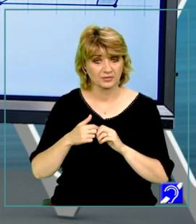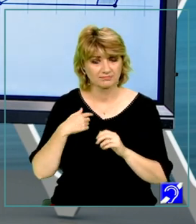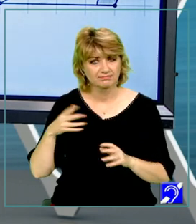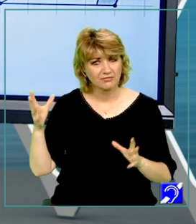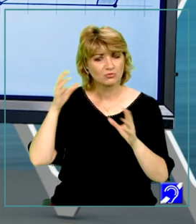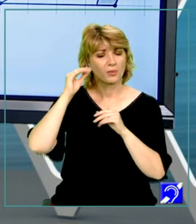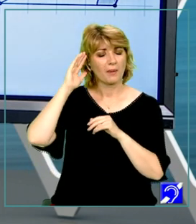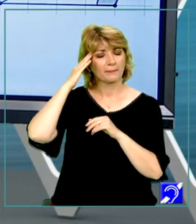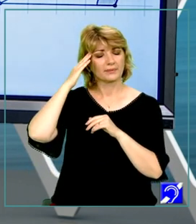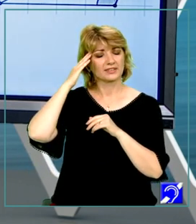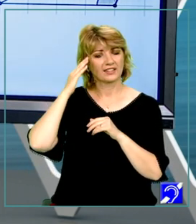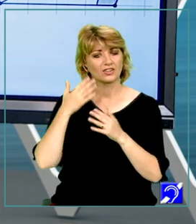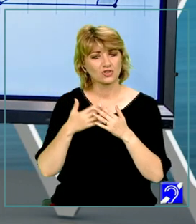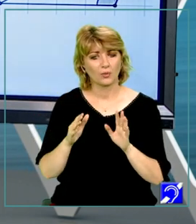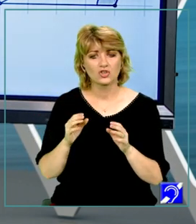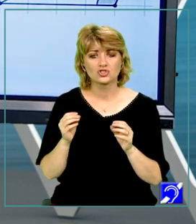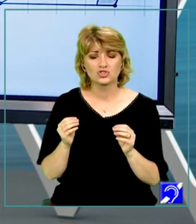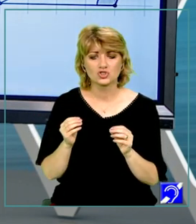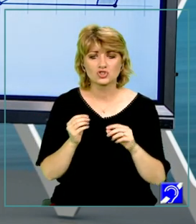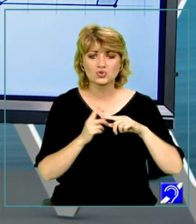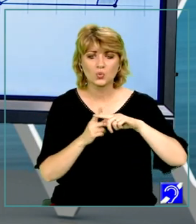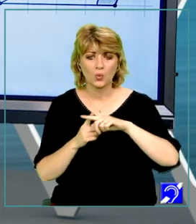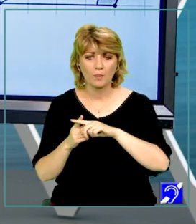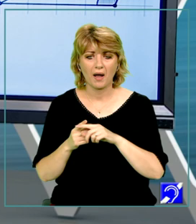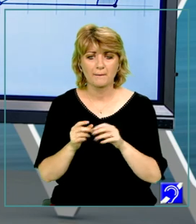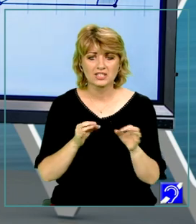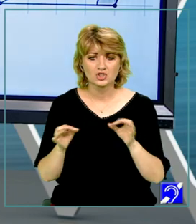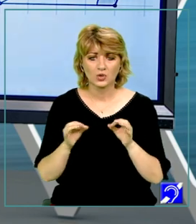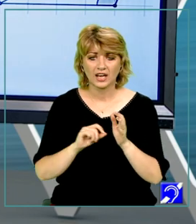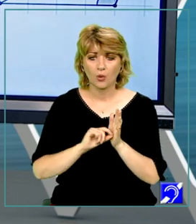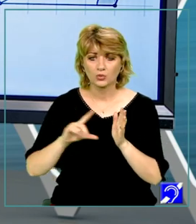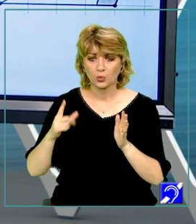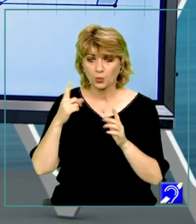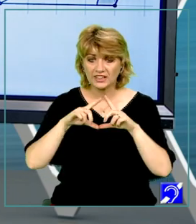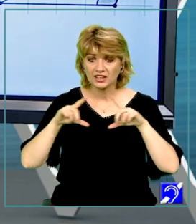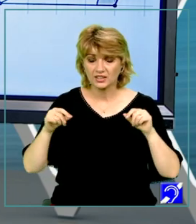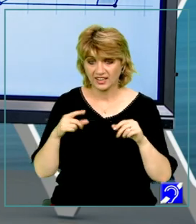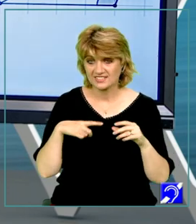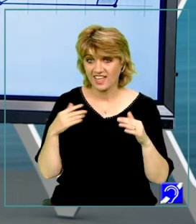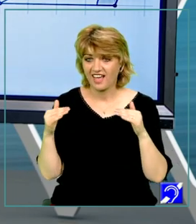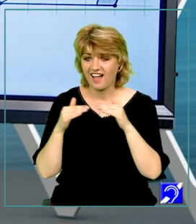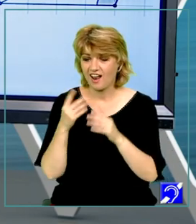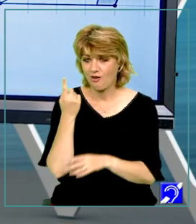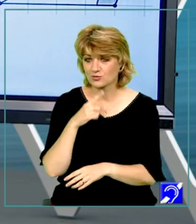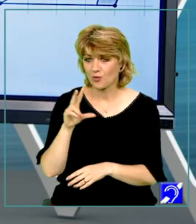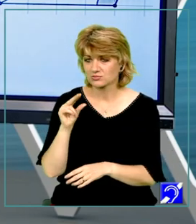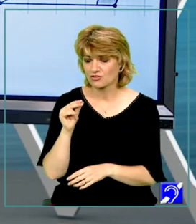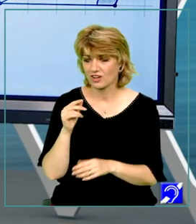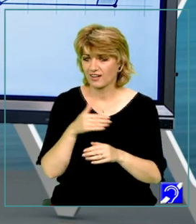aminte pentru început că suma măsurilor unghiurilor unui triunghi este egală cu 180 de grade.